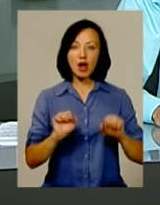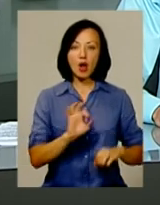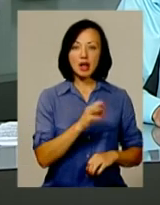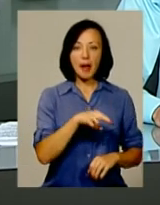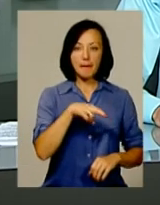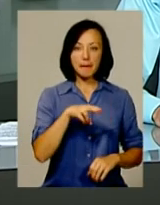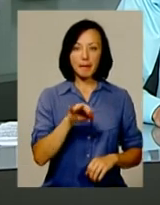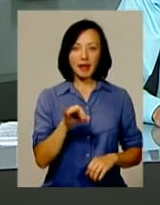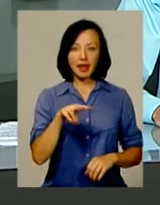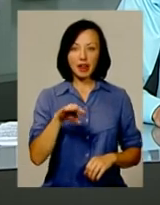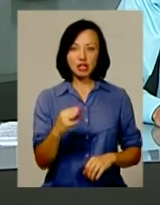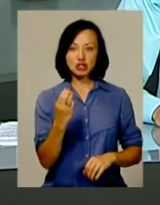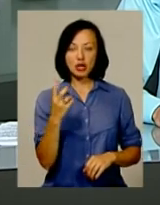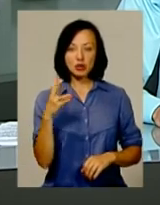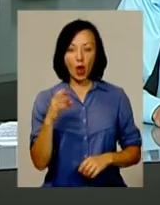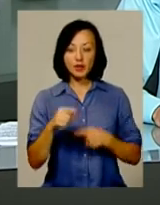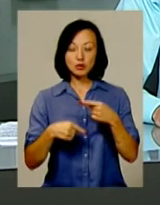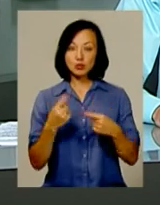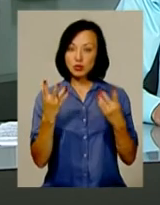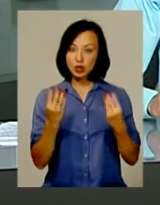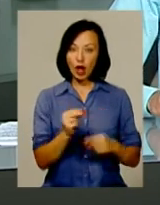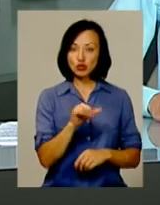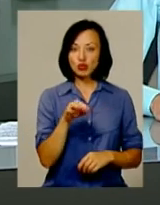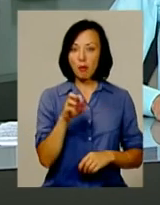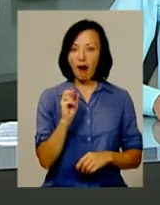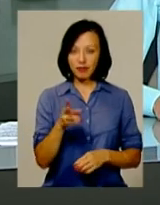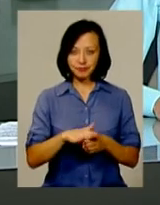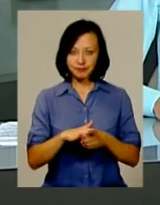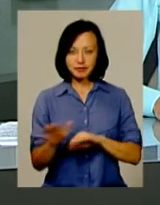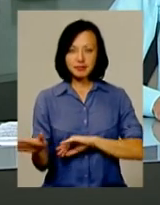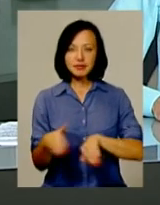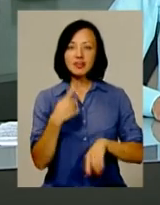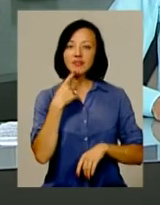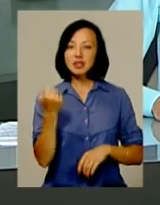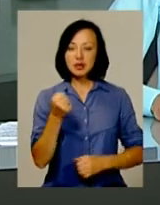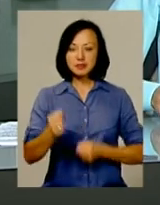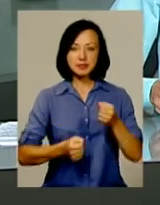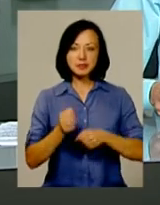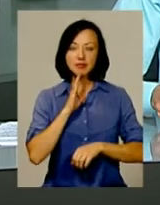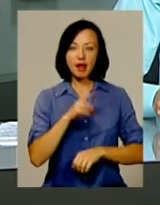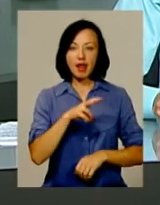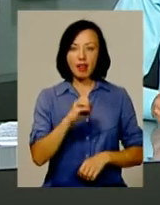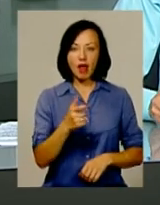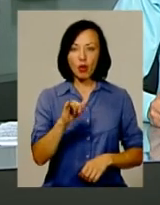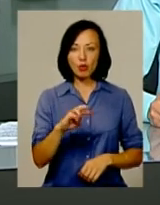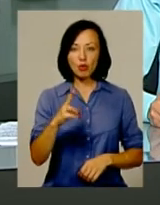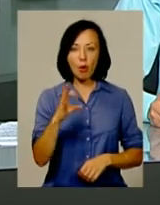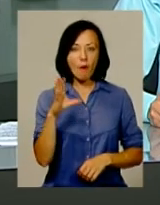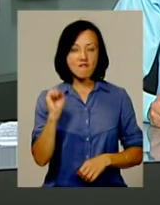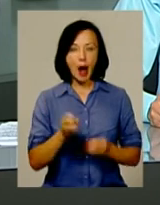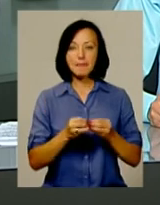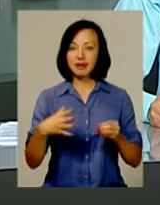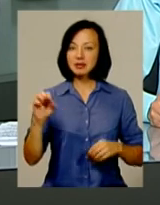Пелешенко, наступного дня – і Дмитро Чумак. У неділю у марафоні серед жінок побіжить Наталія Легонькова, а 15